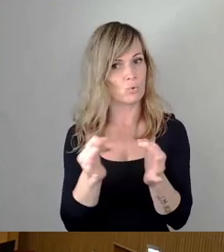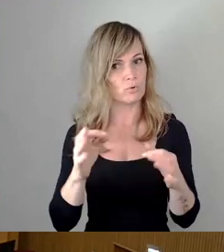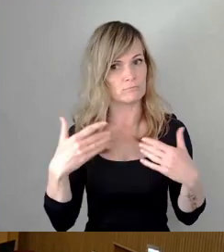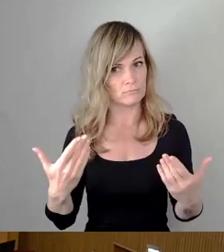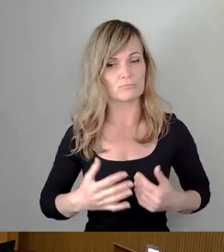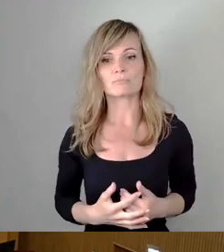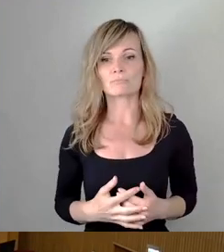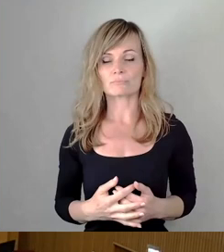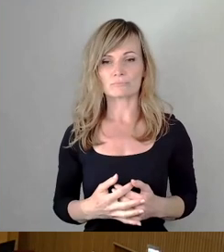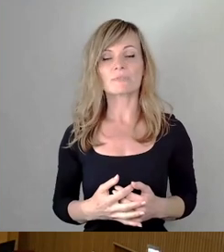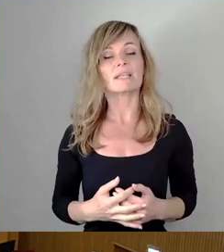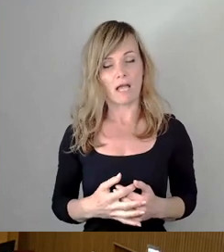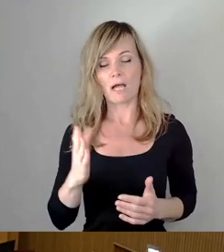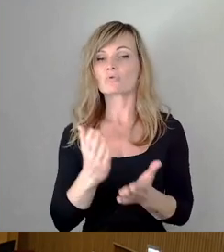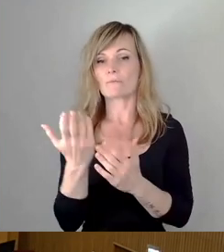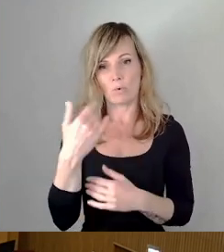Doch, ich habe gefragt.